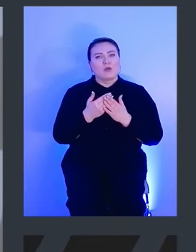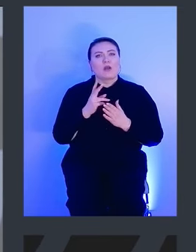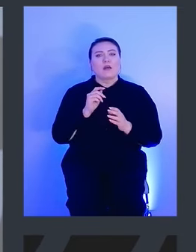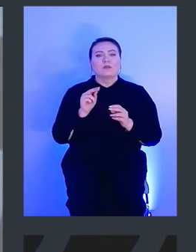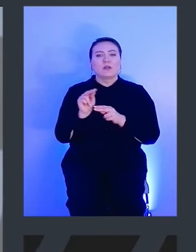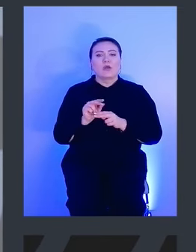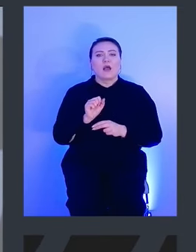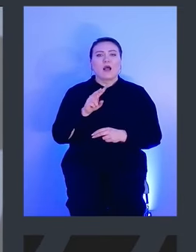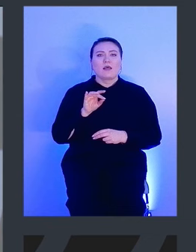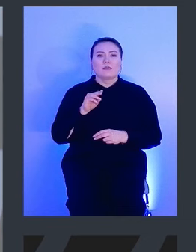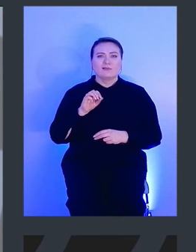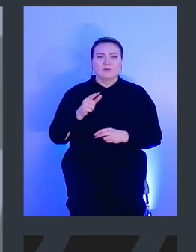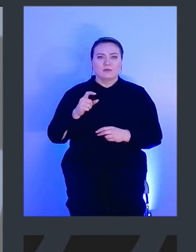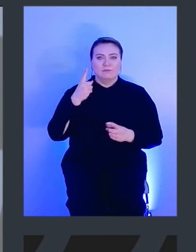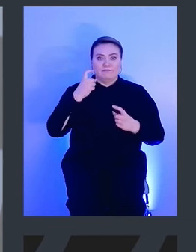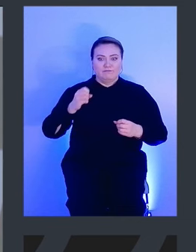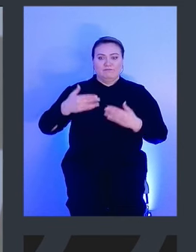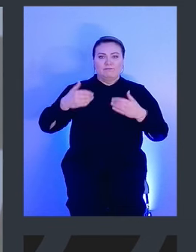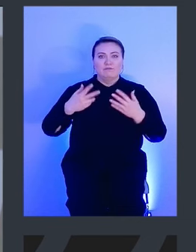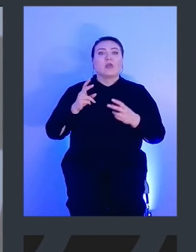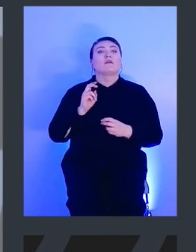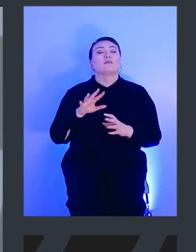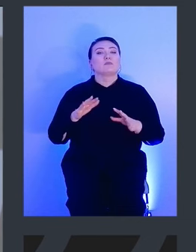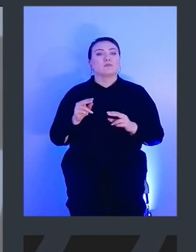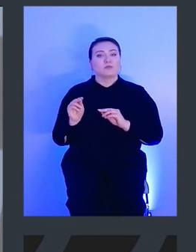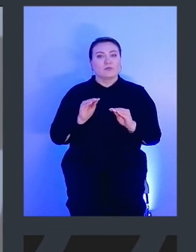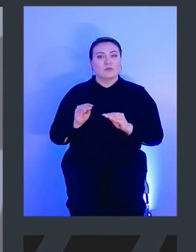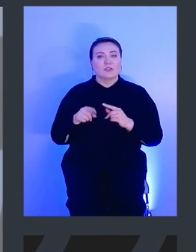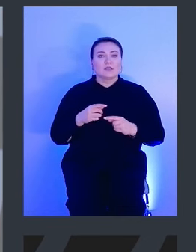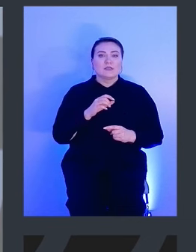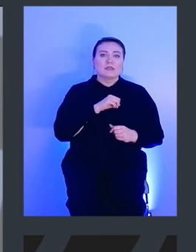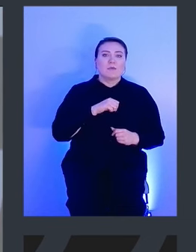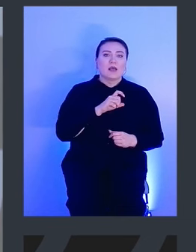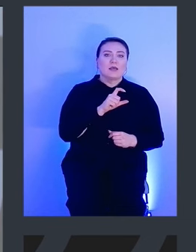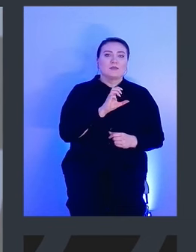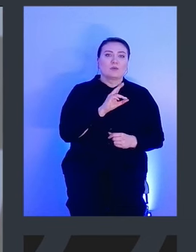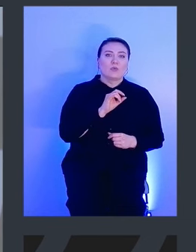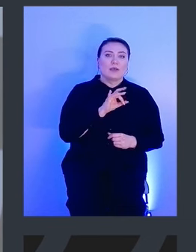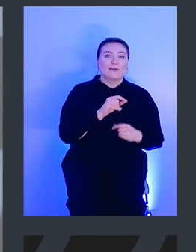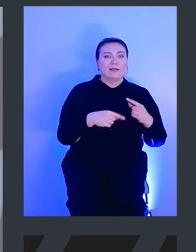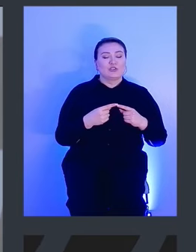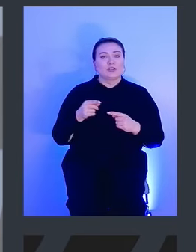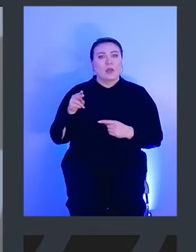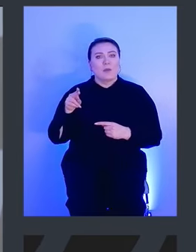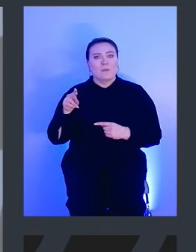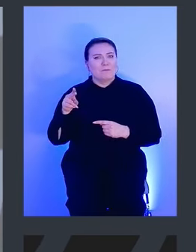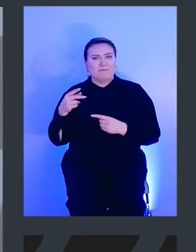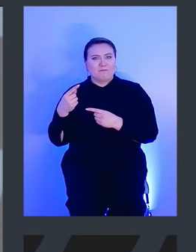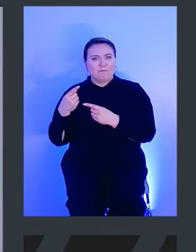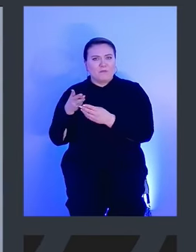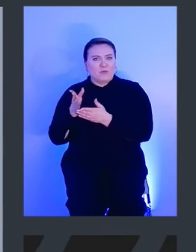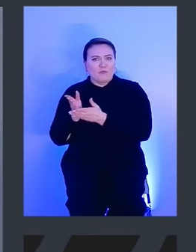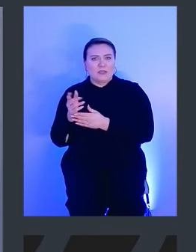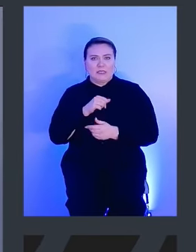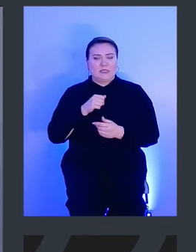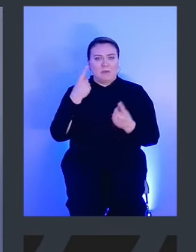аллертинг. Получается, это доставляется через самосквери или через Prometheus или вообще какое-то самописное решение?